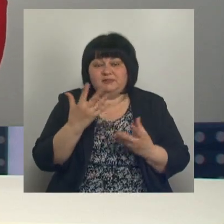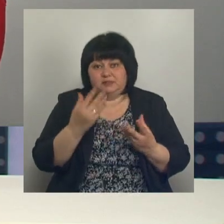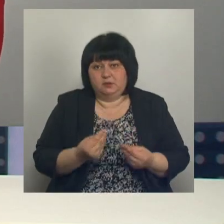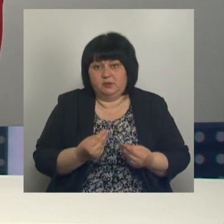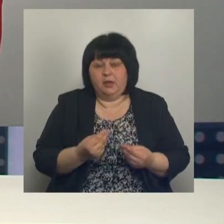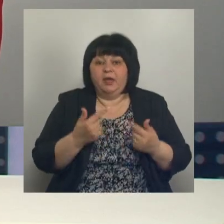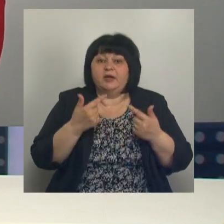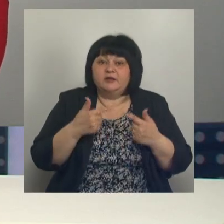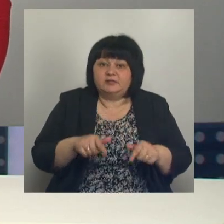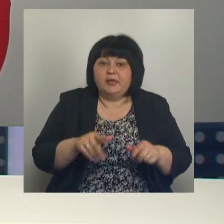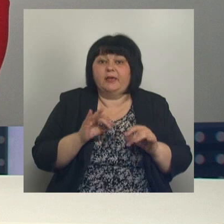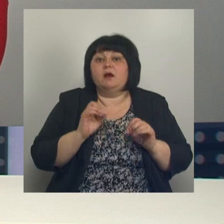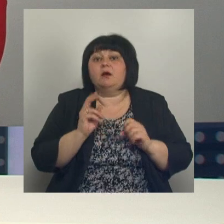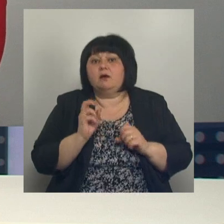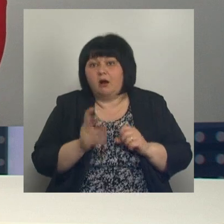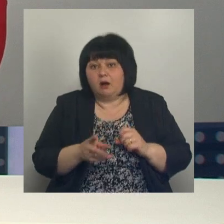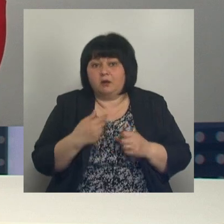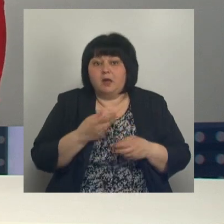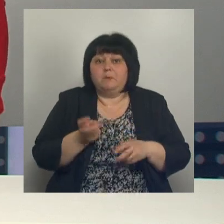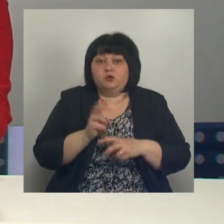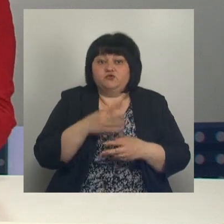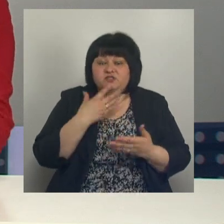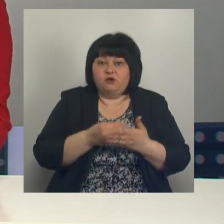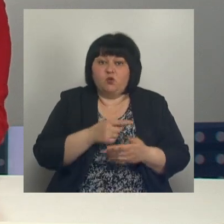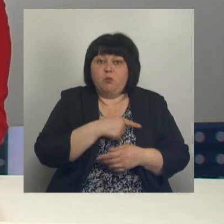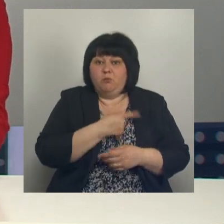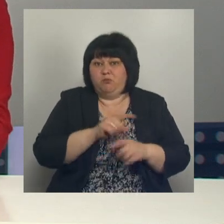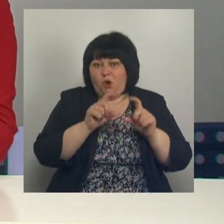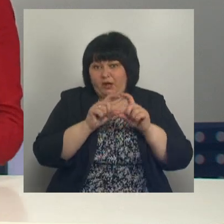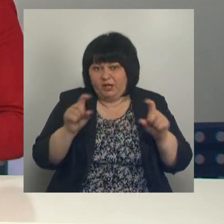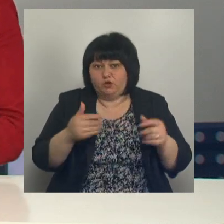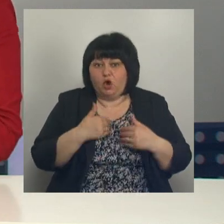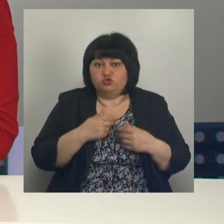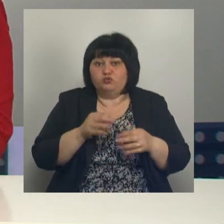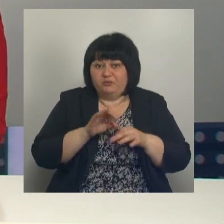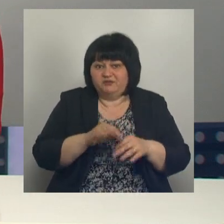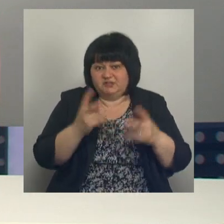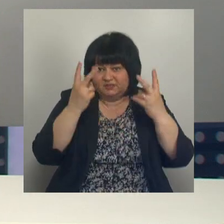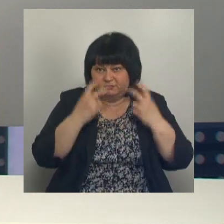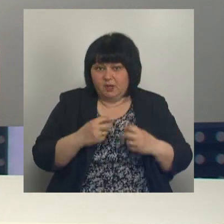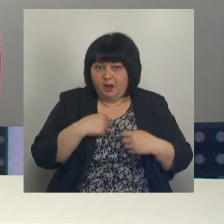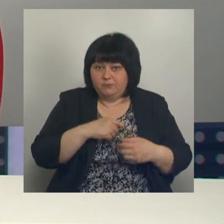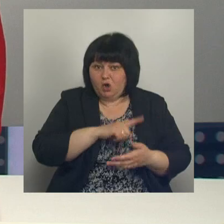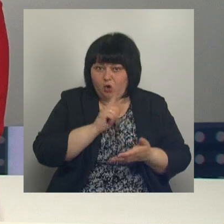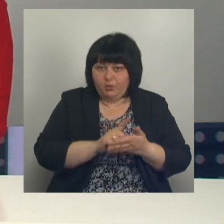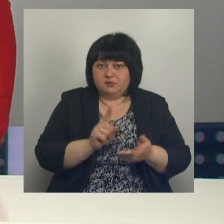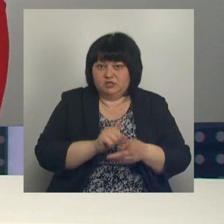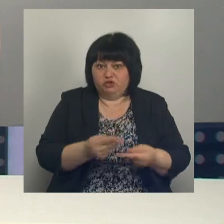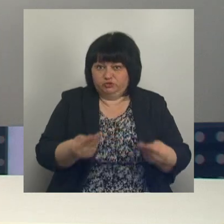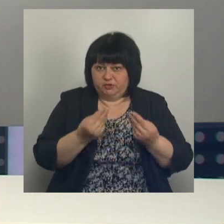где и каким образом? То есть вот прихожая в свою поликлинику, могу сказать, я хочу пройти диспансеризацию, и мне обязаны назначить какие-то,